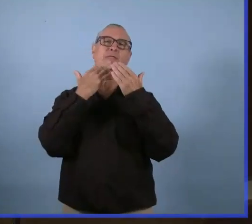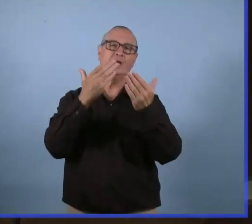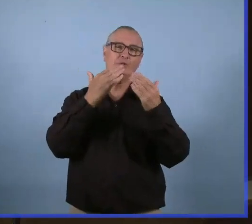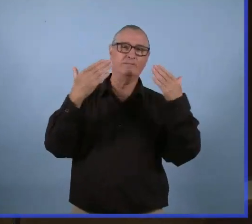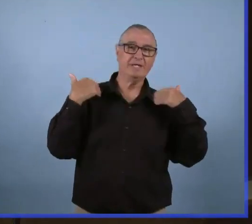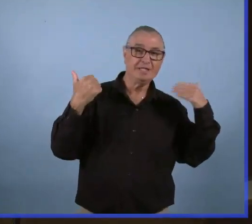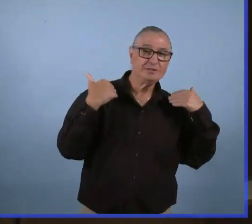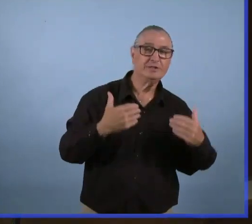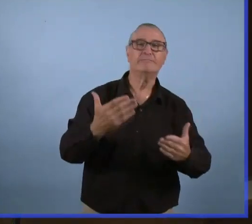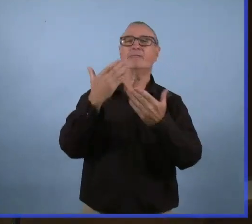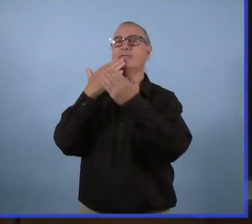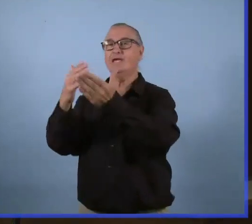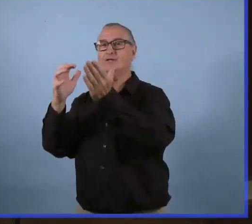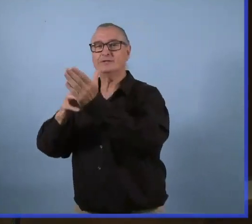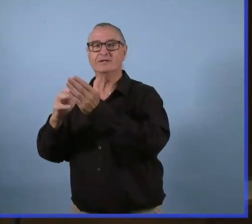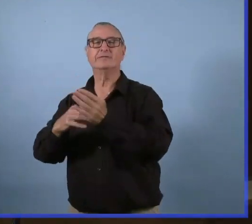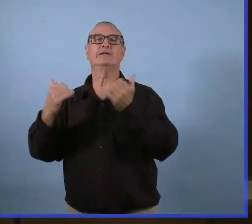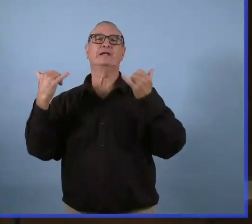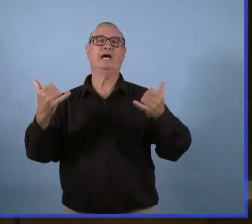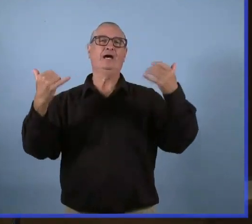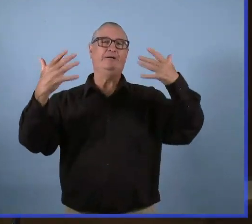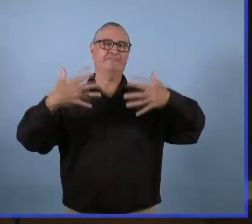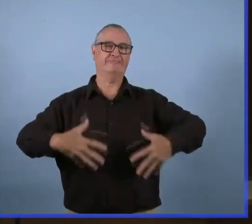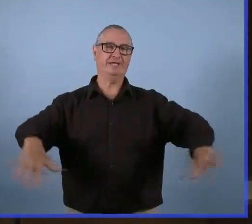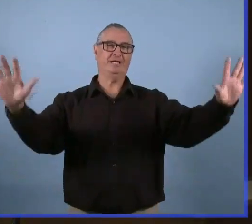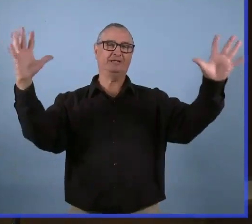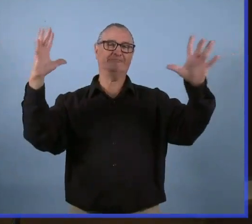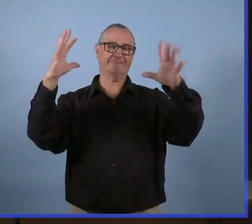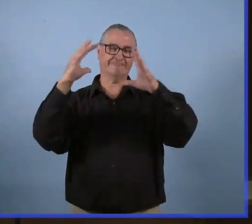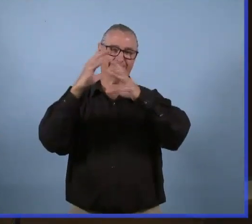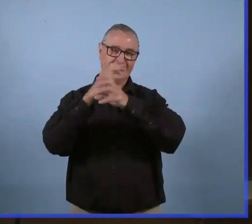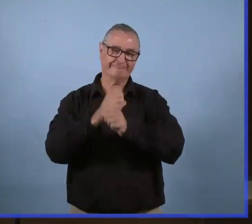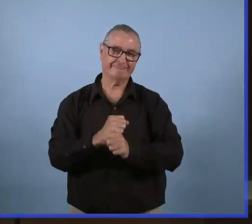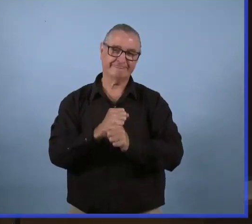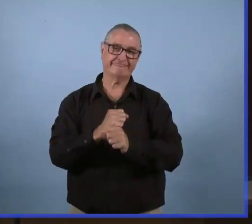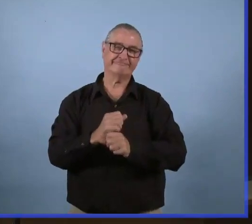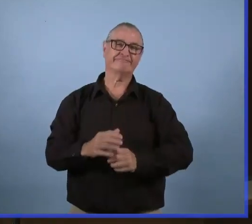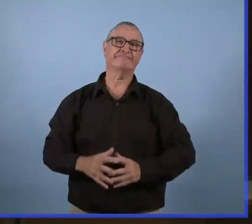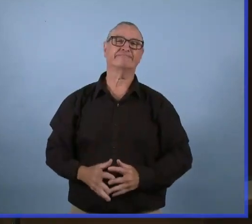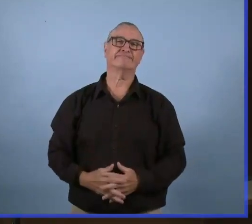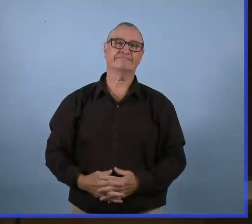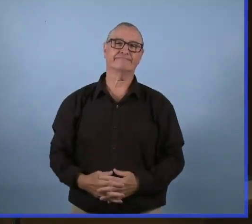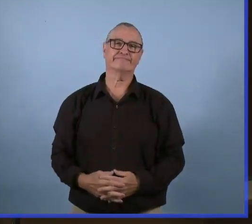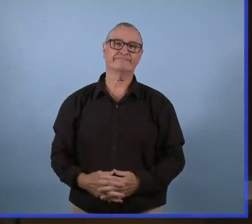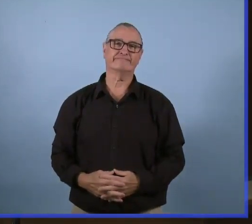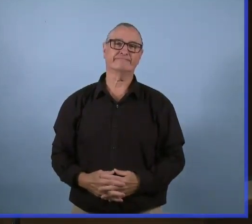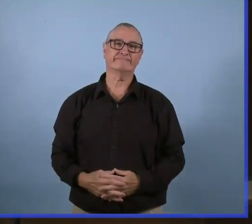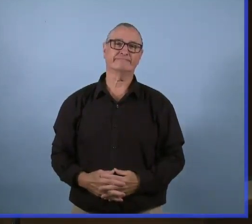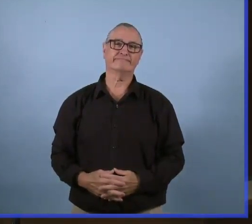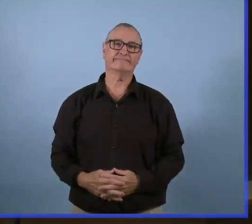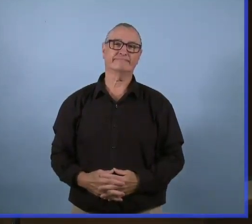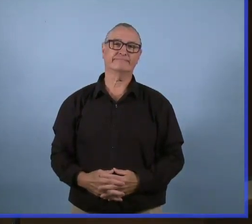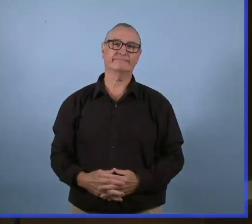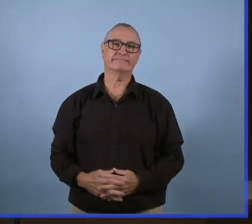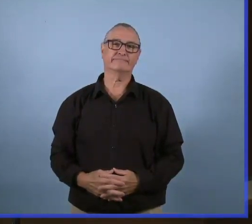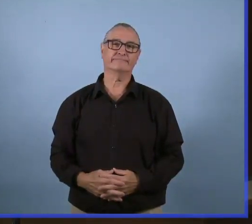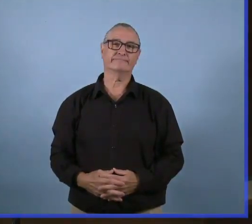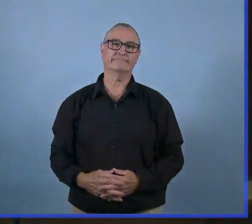Merci Madame la Ministre, merci Docteur. Ceci conclut notre point presse.